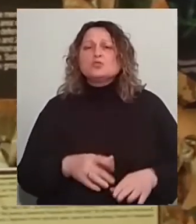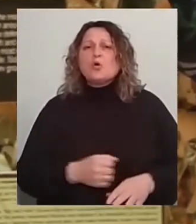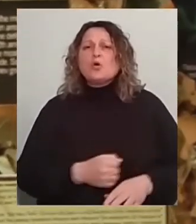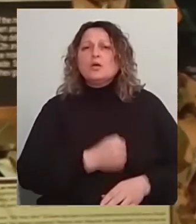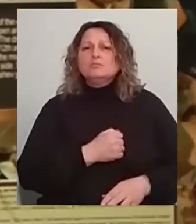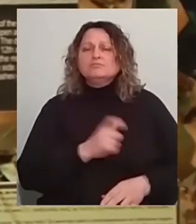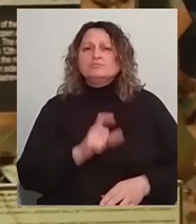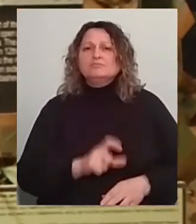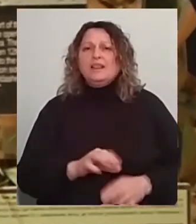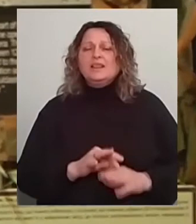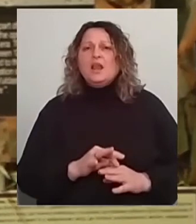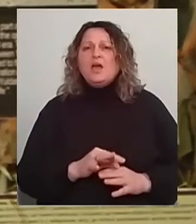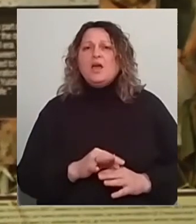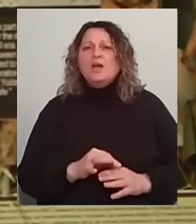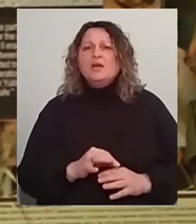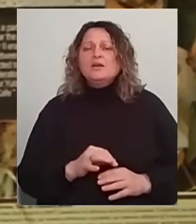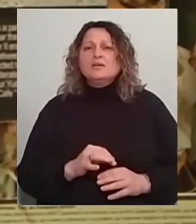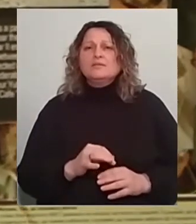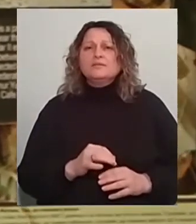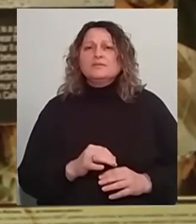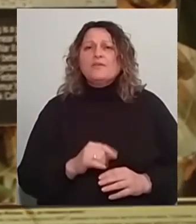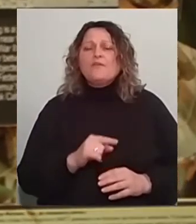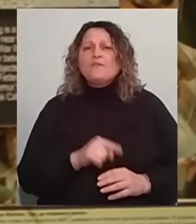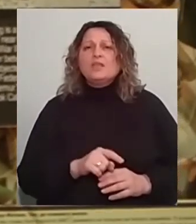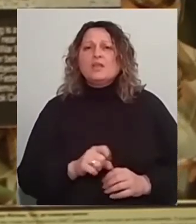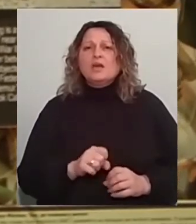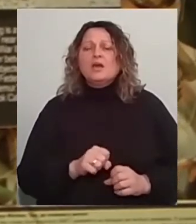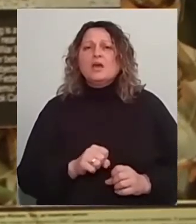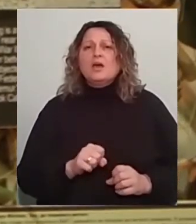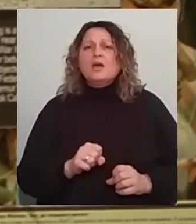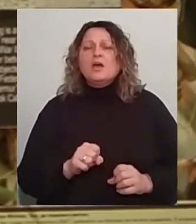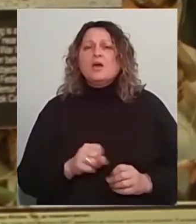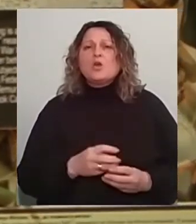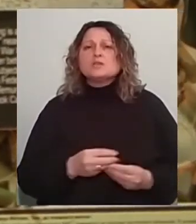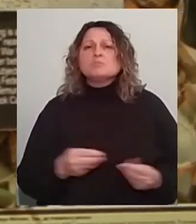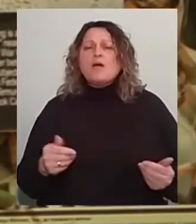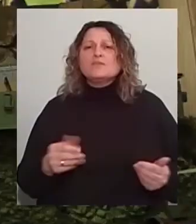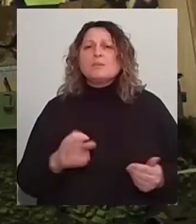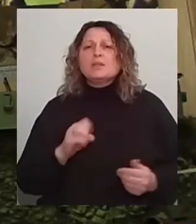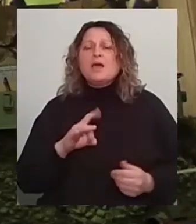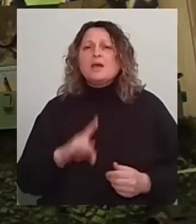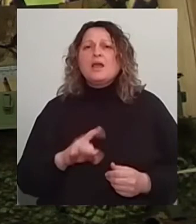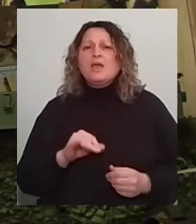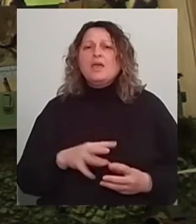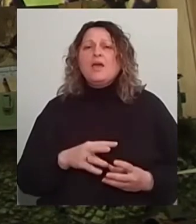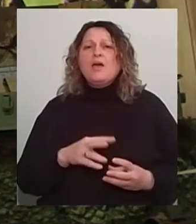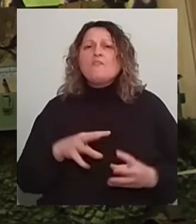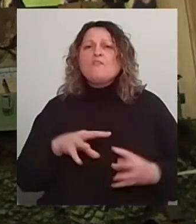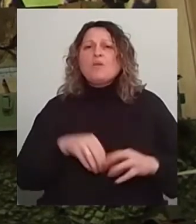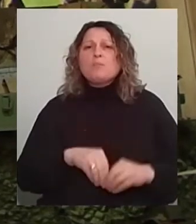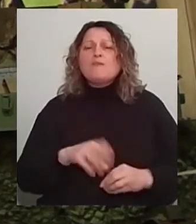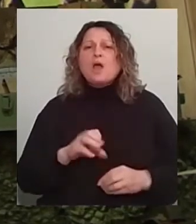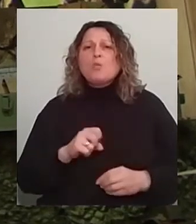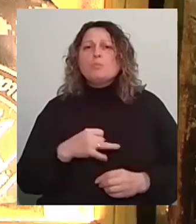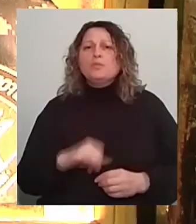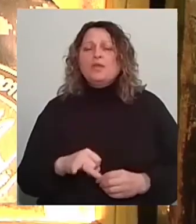він розправився з БТР та виплив у алюміній. Виставка «Блокпост пам'яті» для